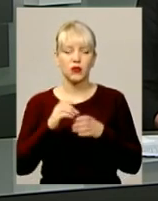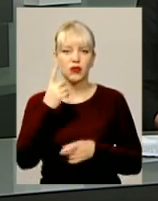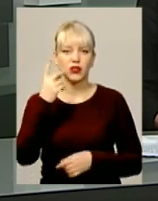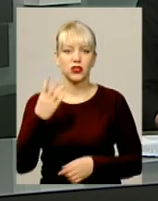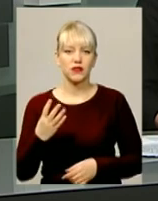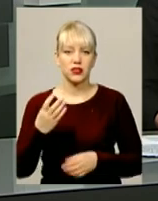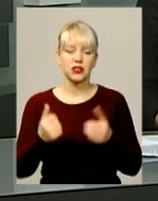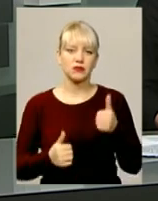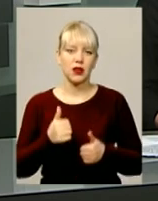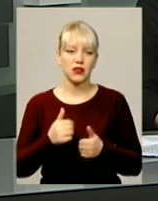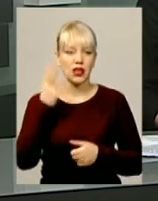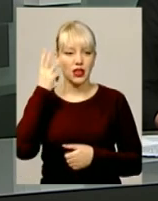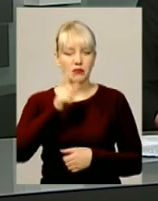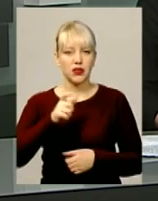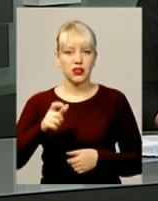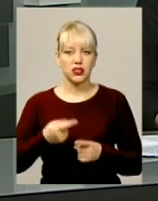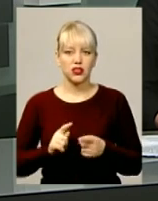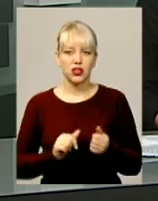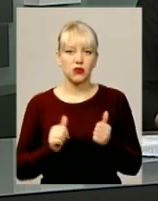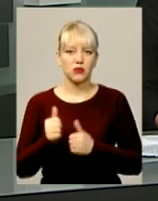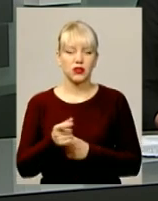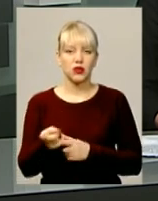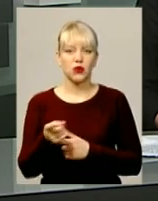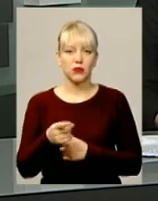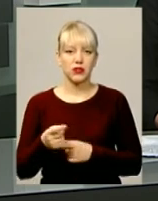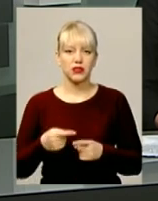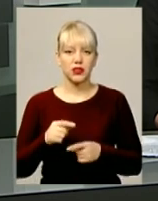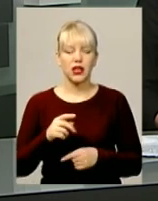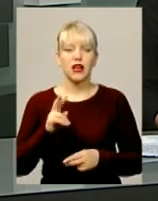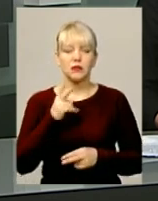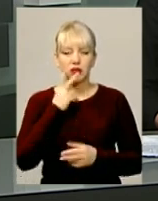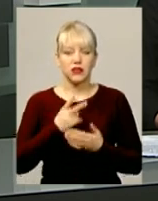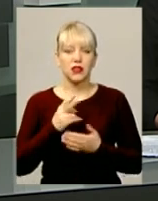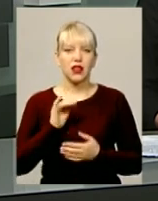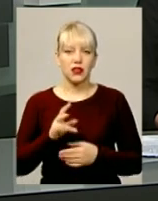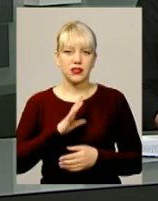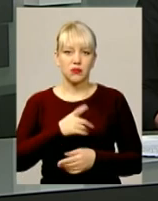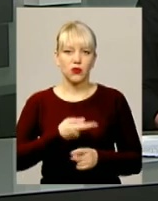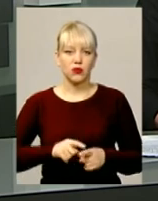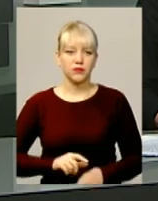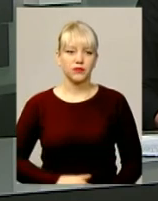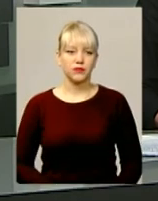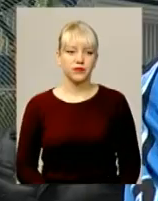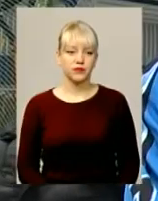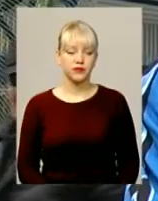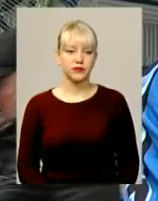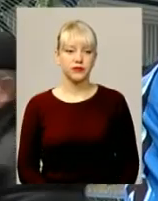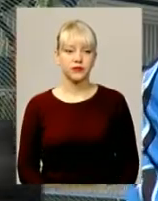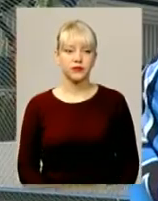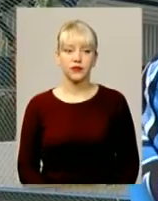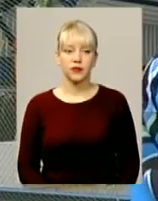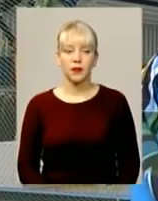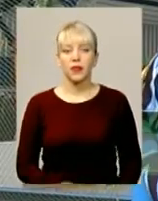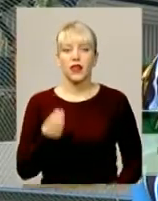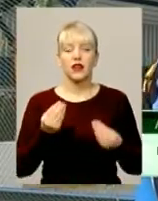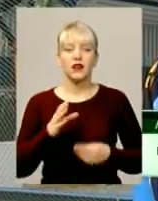четвертій змагань. Хмельничани вдома обійшли тернопільських подолян. Як це було, бачила наша знімальна група. Гра була